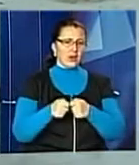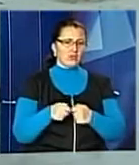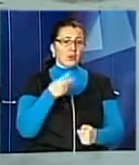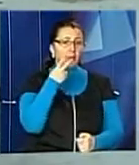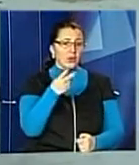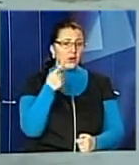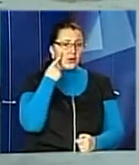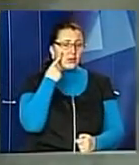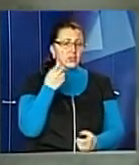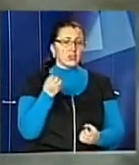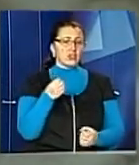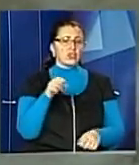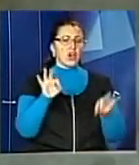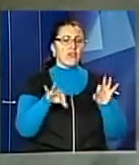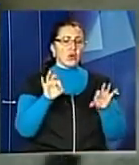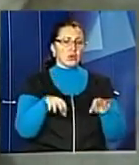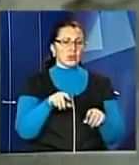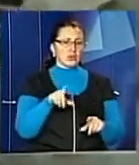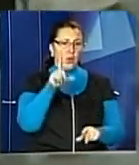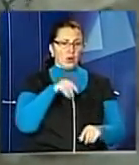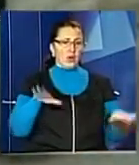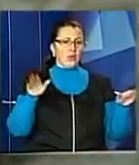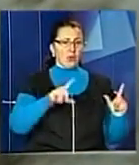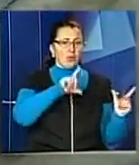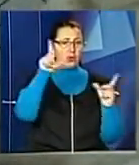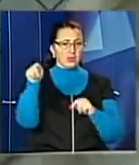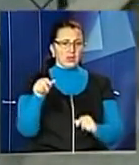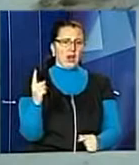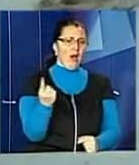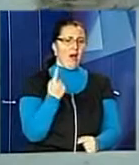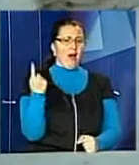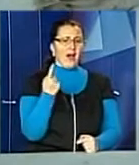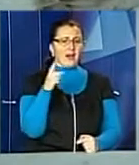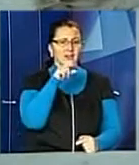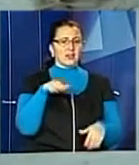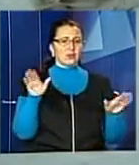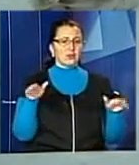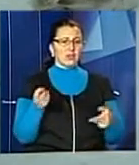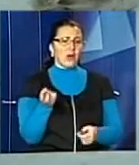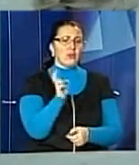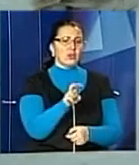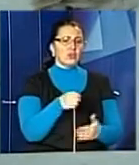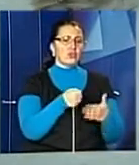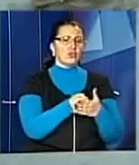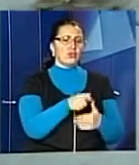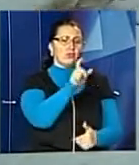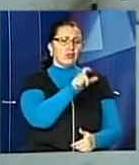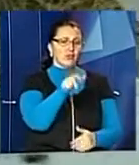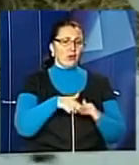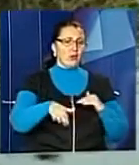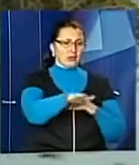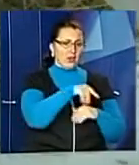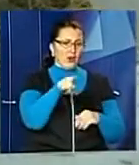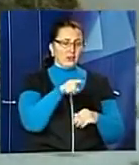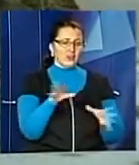восени, коли решта пернатих полетіли у вирій. А самотній та поранений птах прийшов до людей на подвір'я. Ті його тримали у курнику